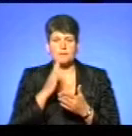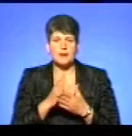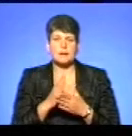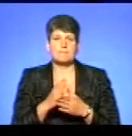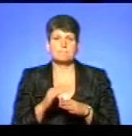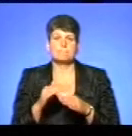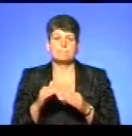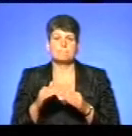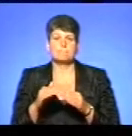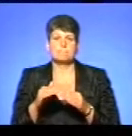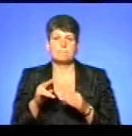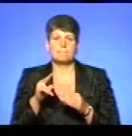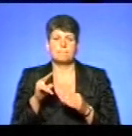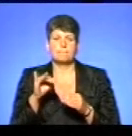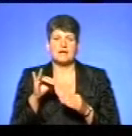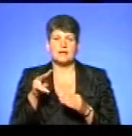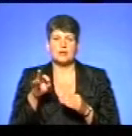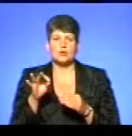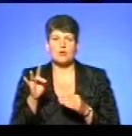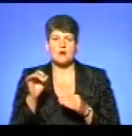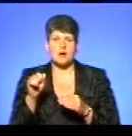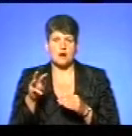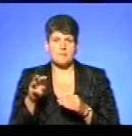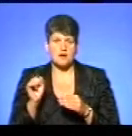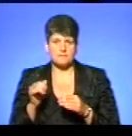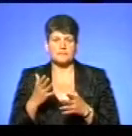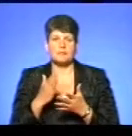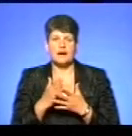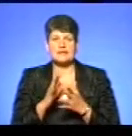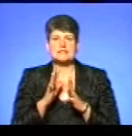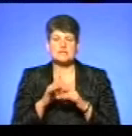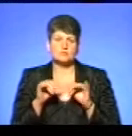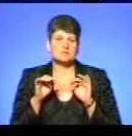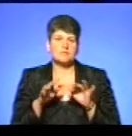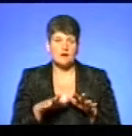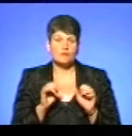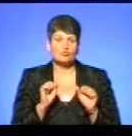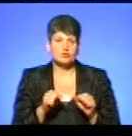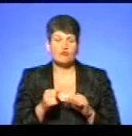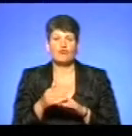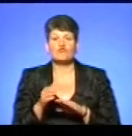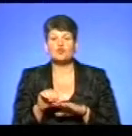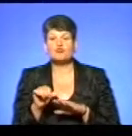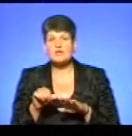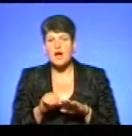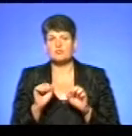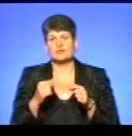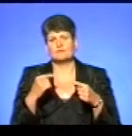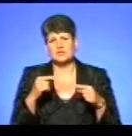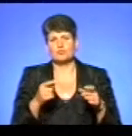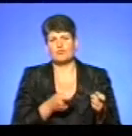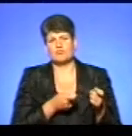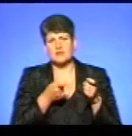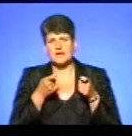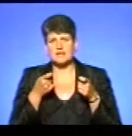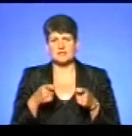він працює, скажімо так, в лісі, з лісом має справу. Ну, і так, що цілком, мовірно, що, можливо, десь зуття, можливо, іншим способом буде занесено